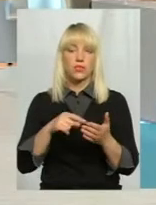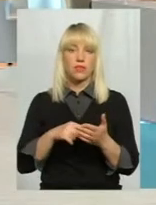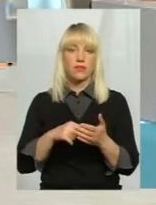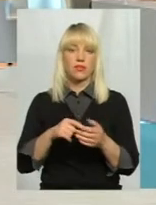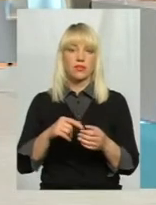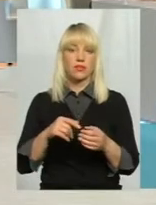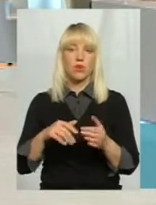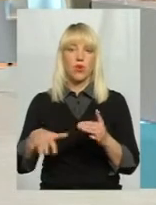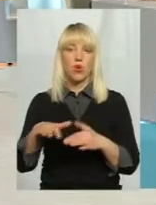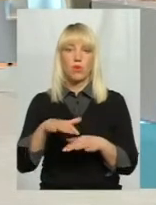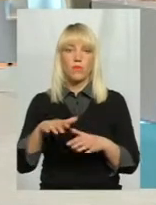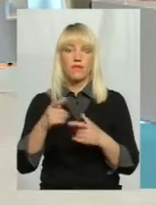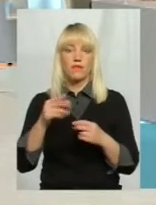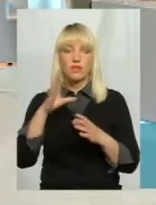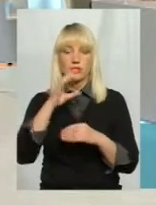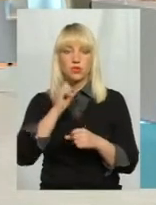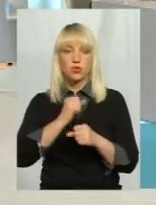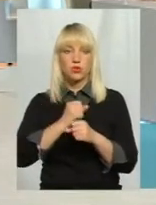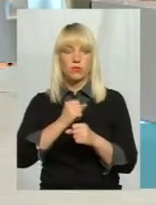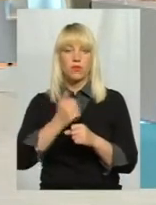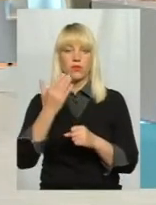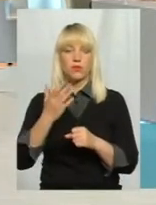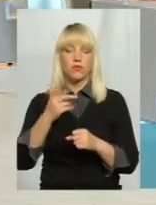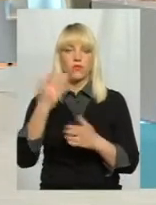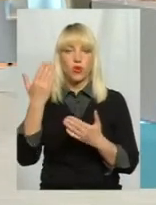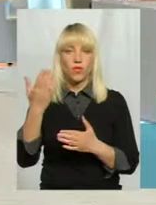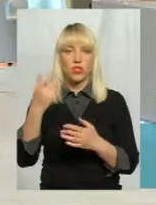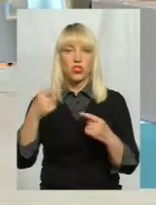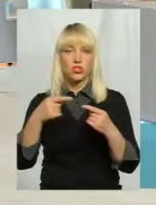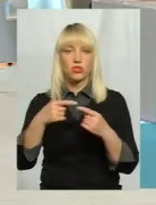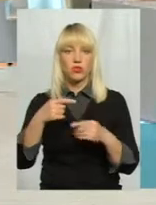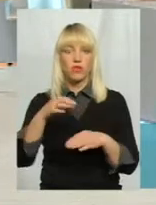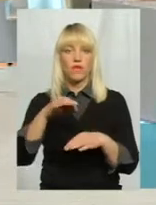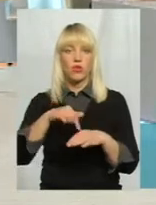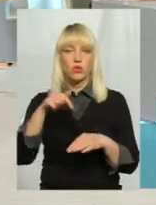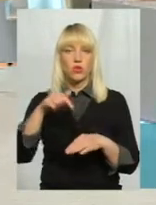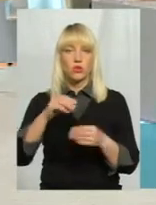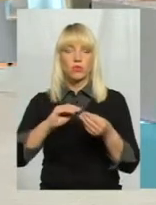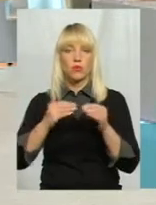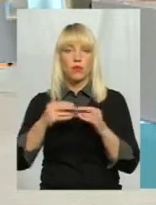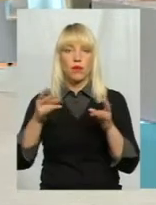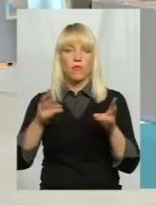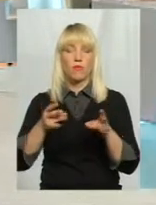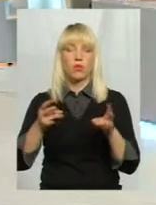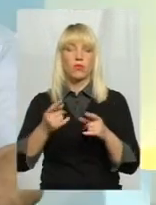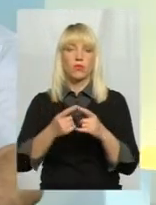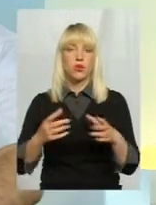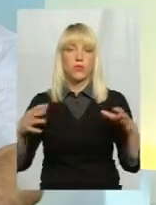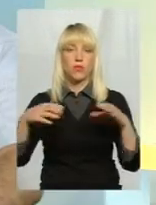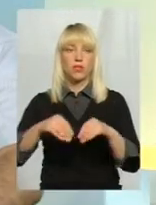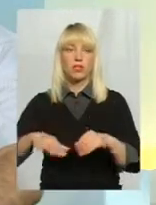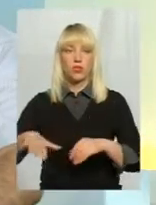громади, де встигли зробити, то вони дуже чітко відчули проблему і потреби цієї об'єднані